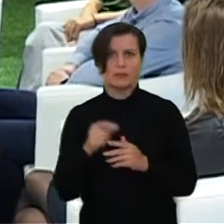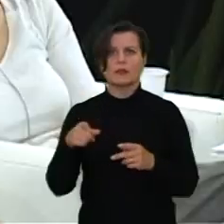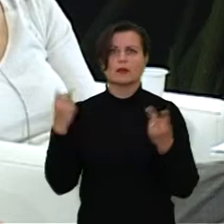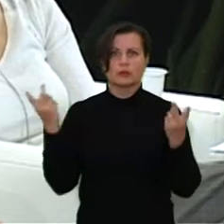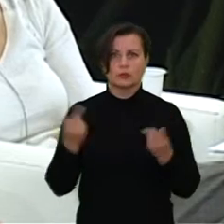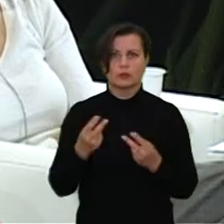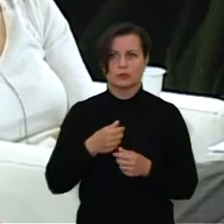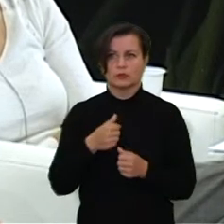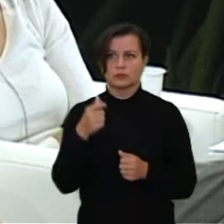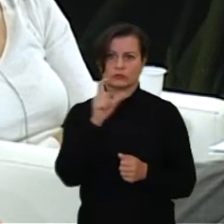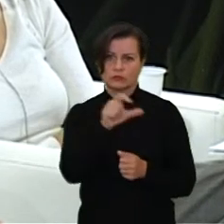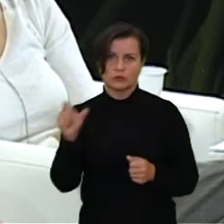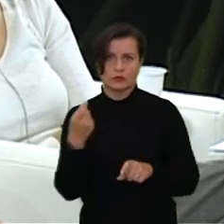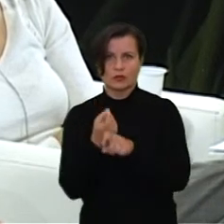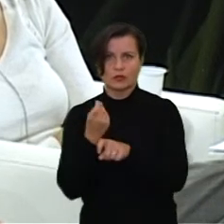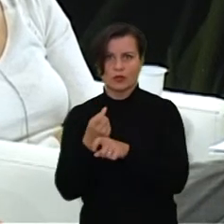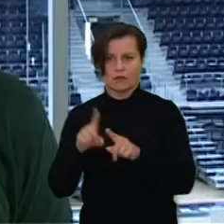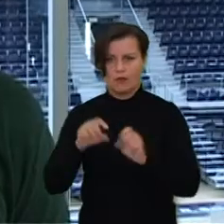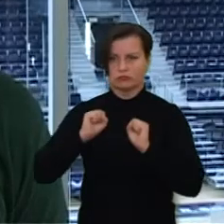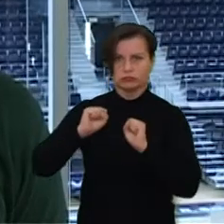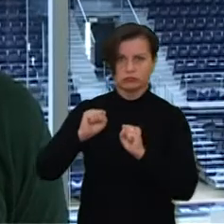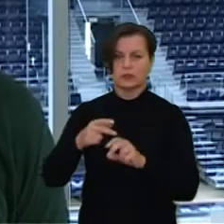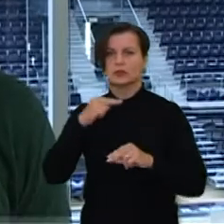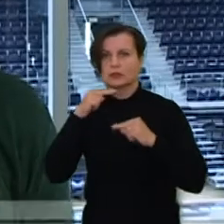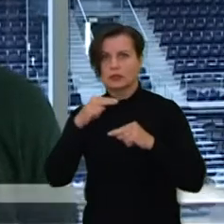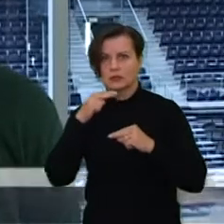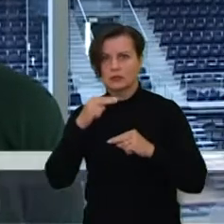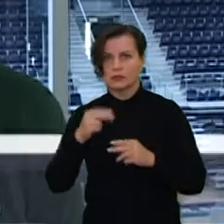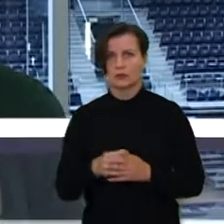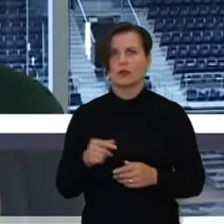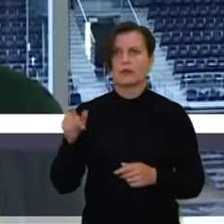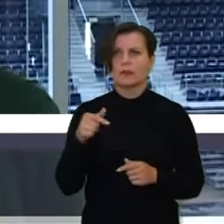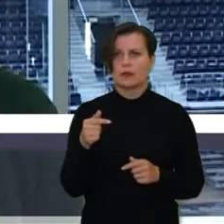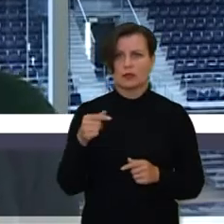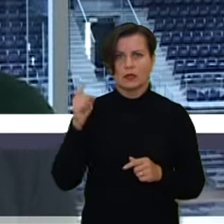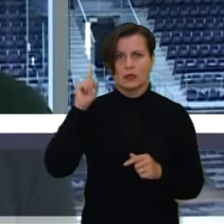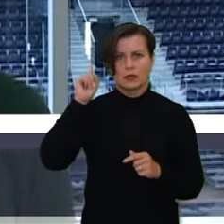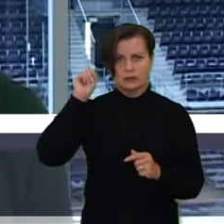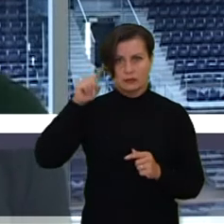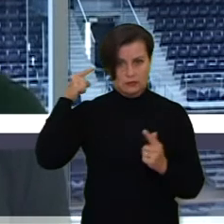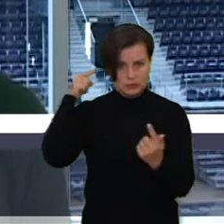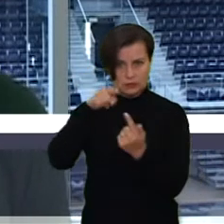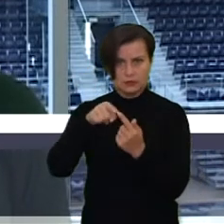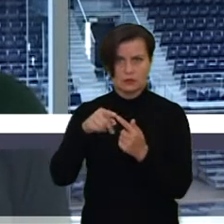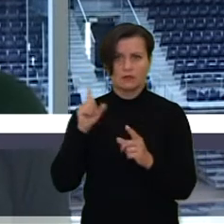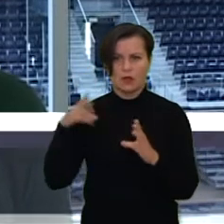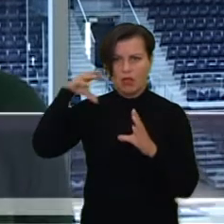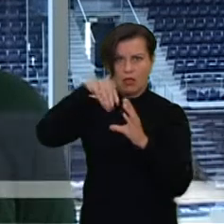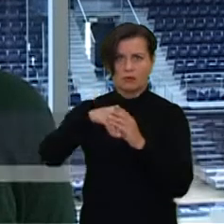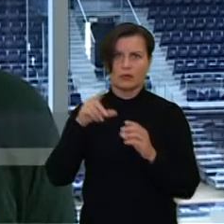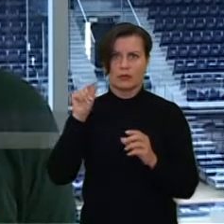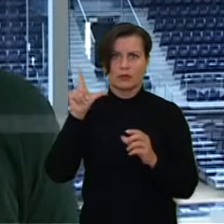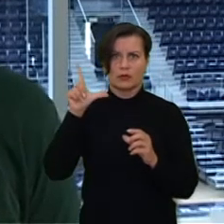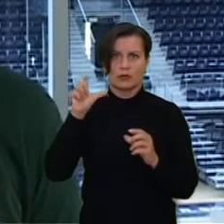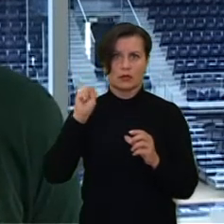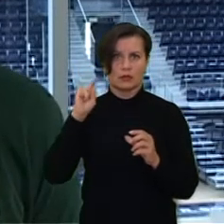tik reikia pačių kėdainiečių palaikymo ir dėmesio. Tikslai patekti pliaufus, kaip ir kiekvieną sezoną, kur kažkiek